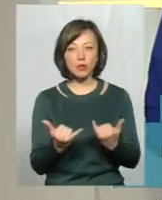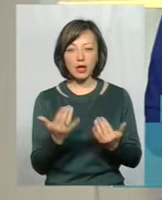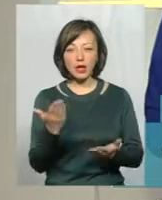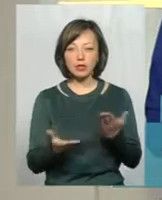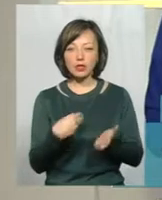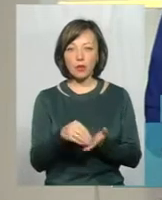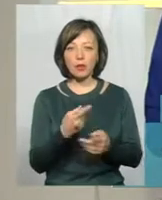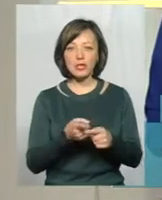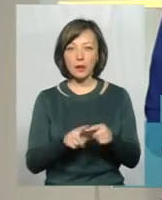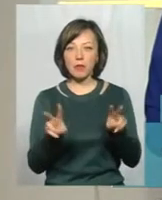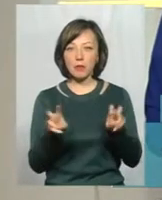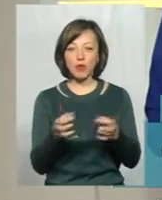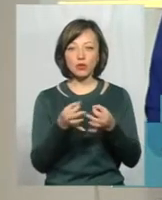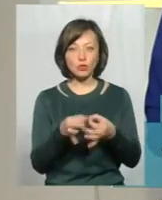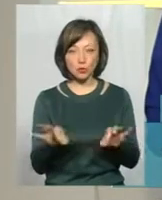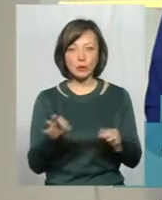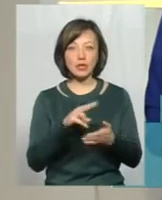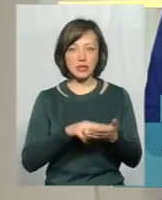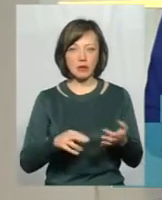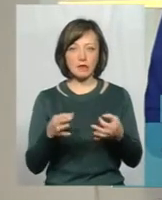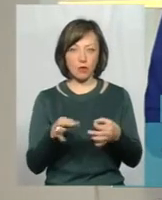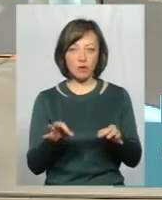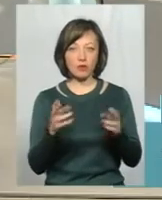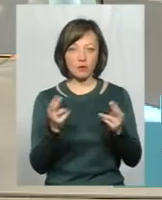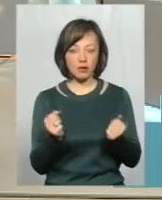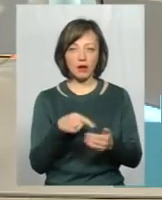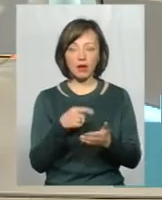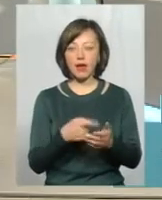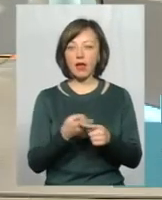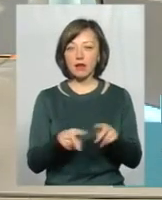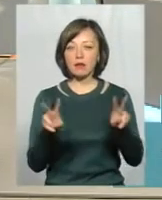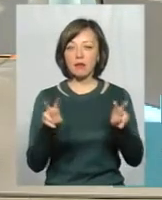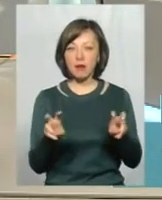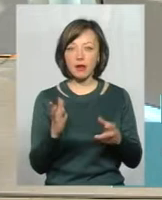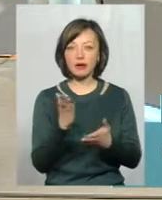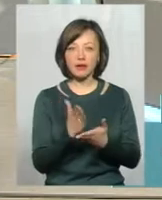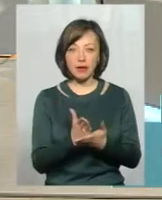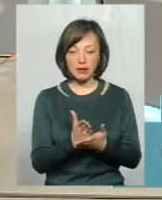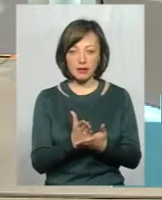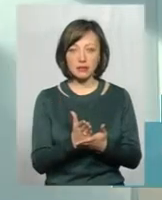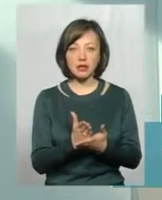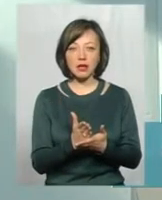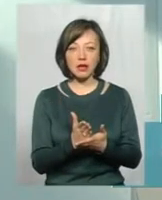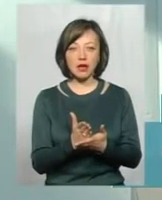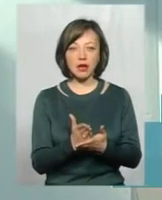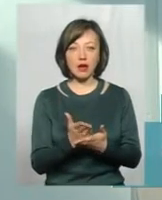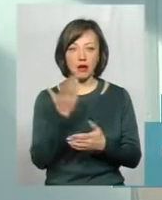цей препарат є доступним, сертифікованим, в цьому, в принципі, немає? Так, цей препарат є. Може, коли завод